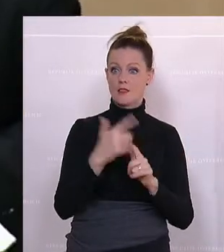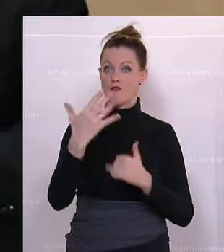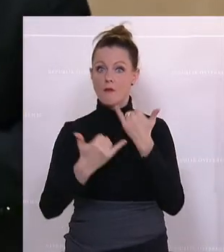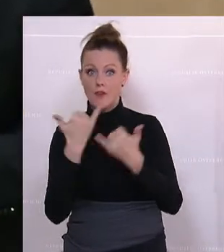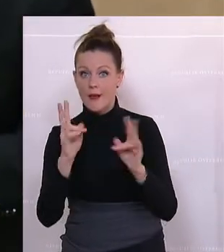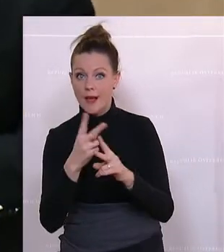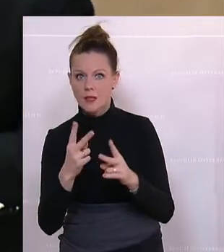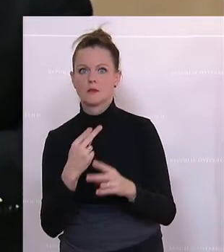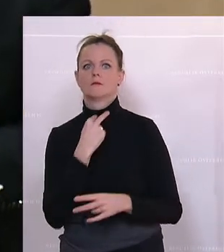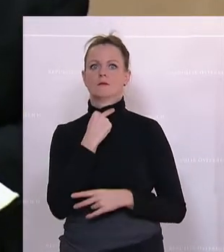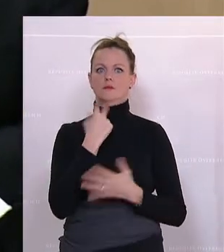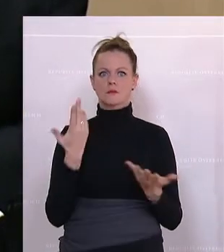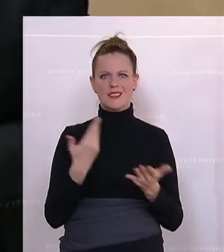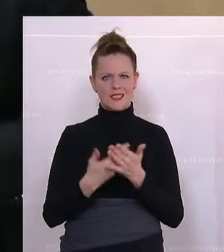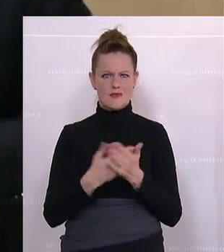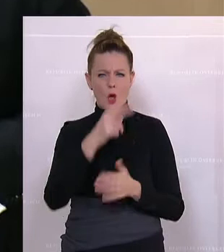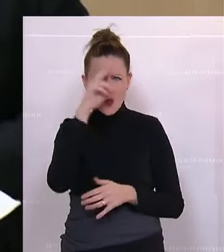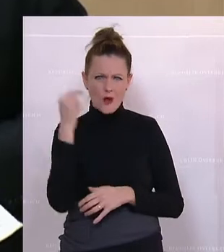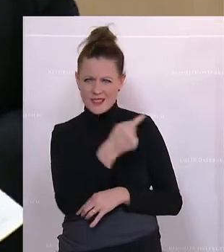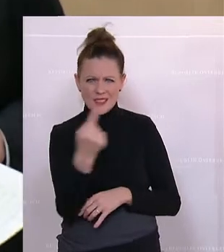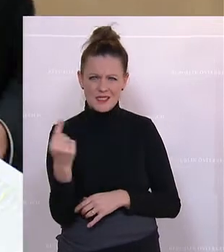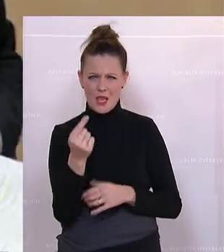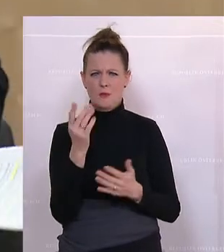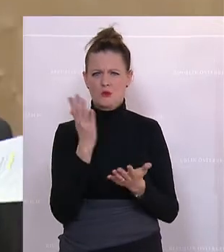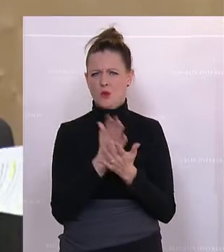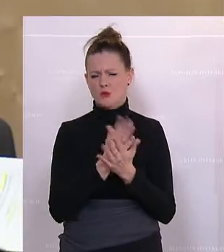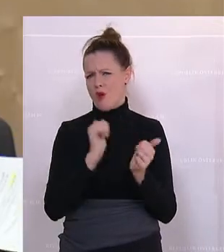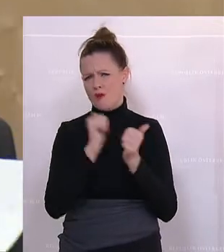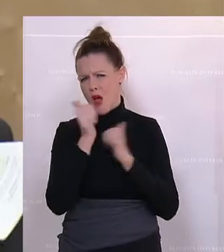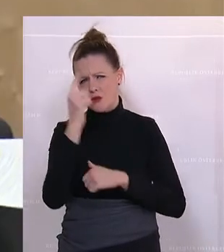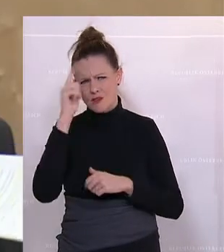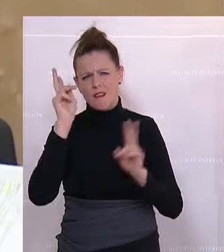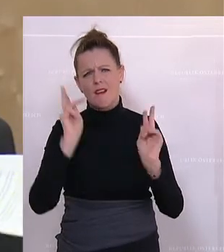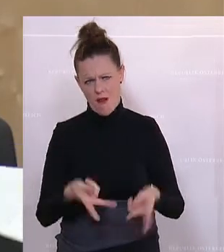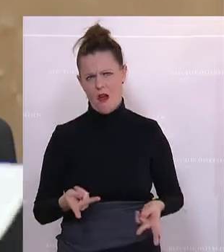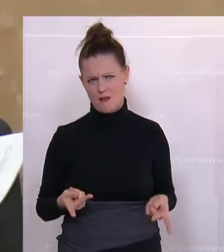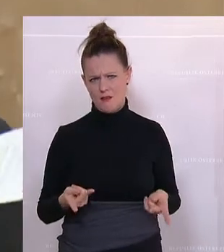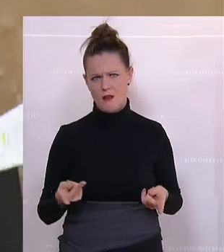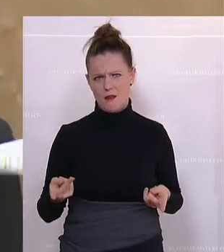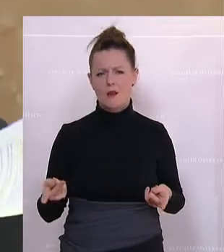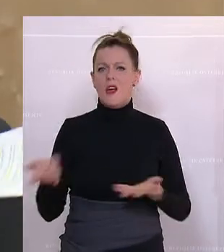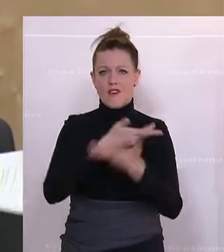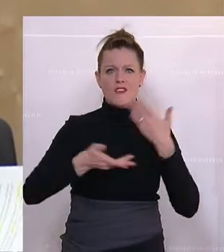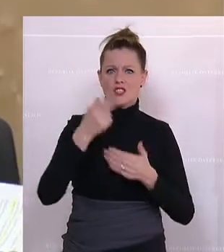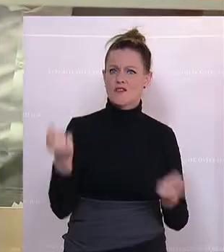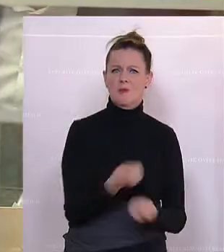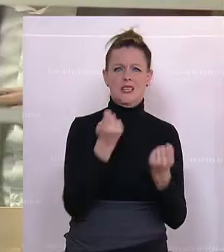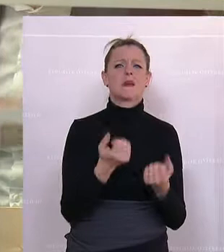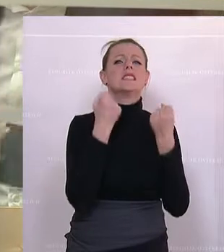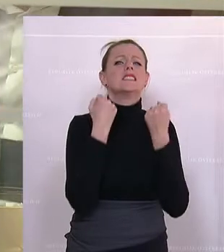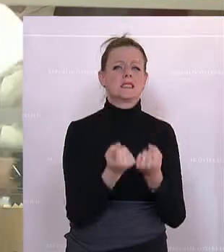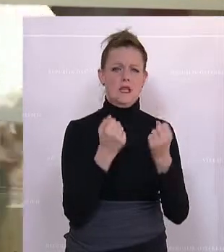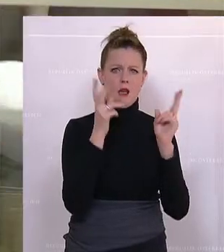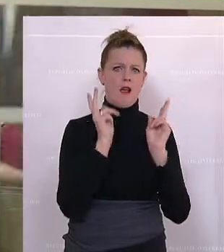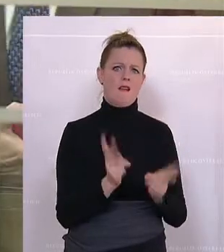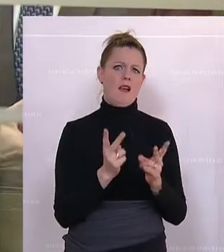nicht so, als ob die Leute das nicht irgendwie antizipieren können. Jedenfalls die Wirtschaftsbetriebe mit Sicherheit, weil die leben davon, sonst wären sie gar nicht mehr